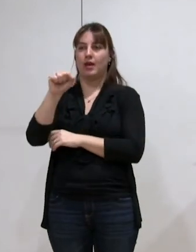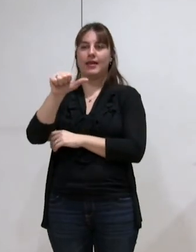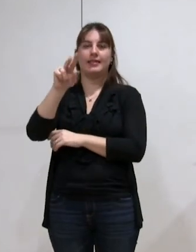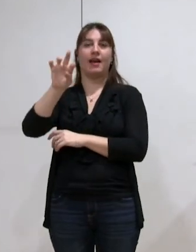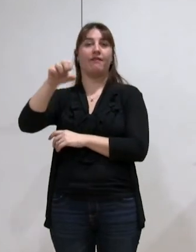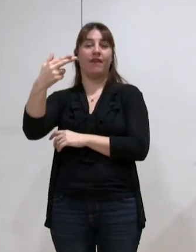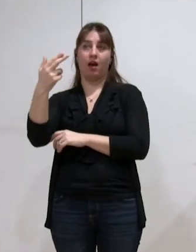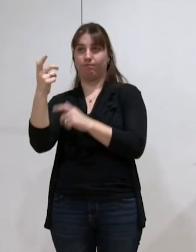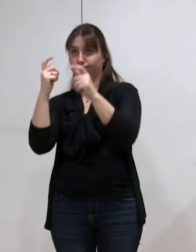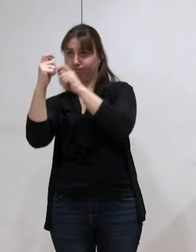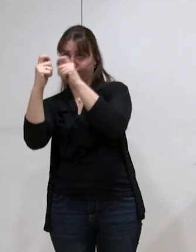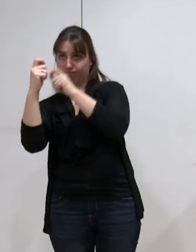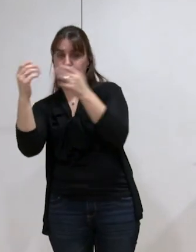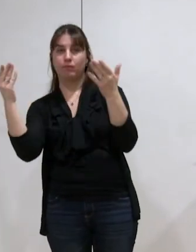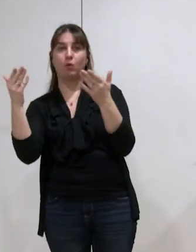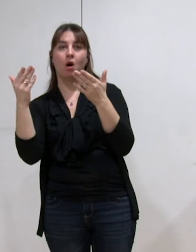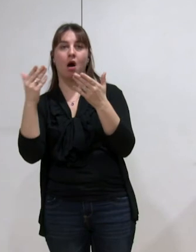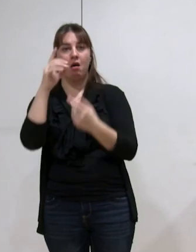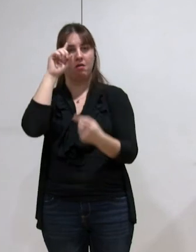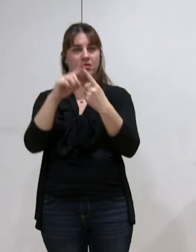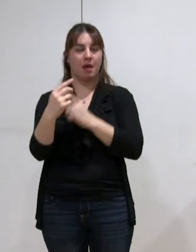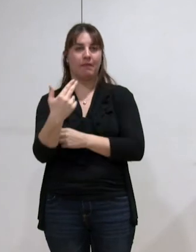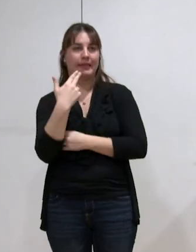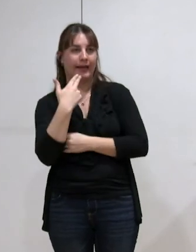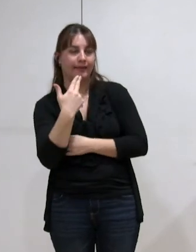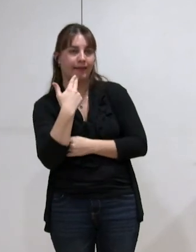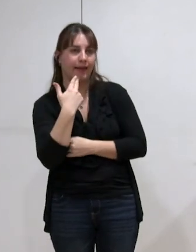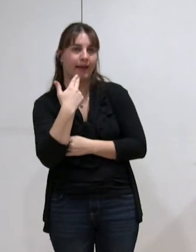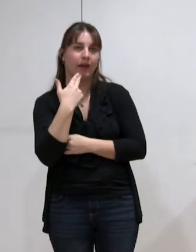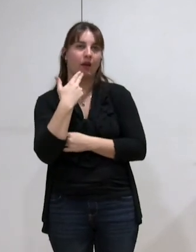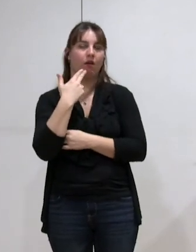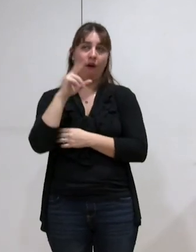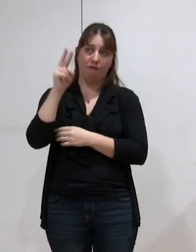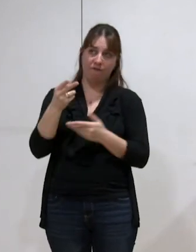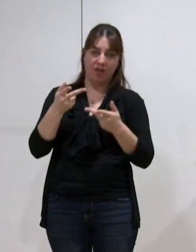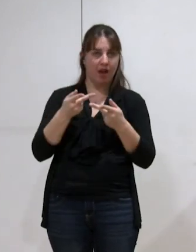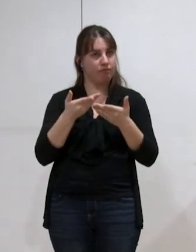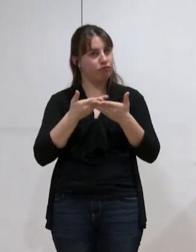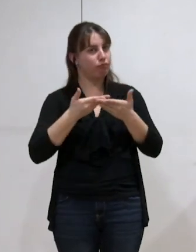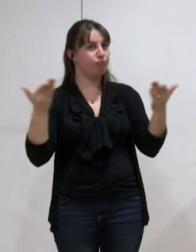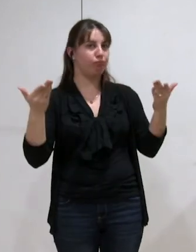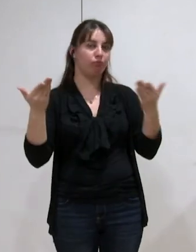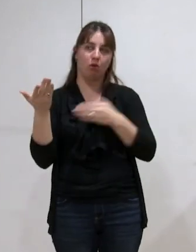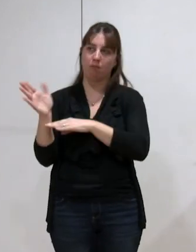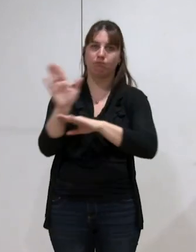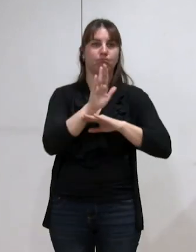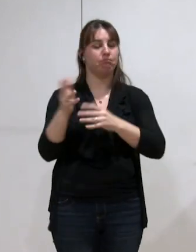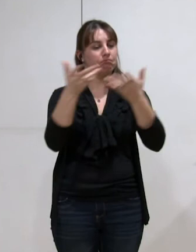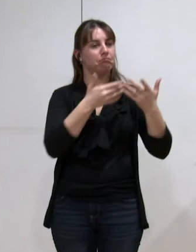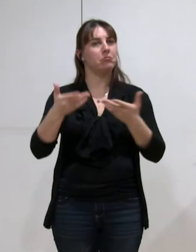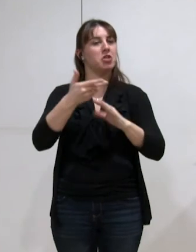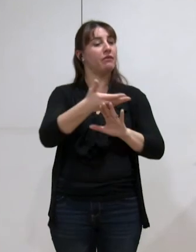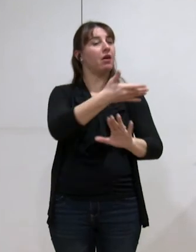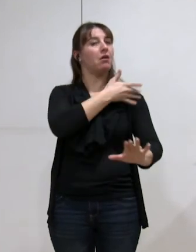la qualité la sincérité des chiffres qui avaient été